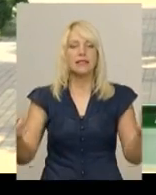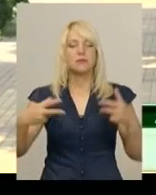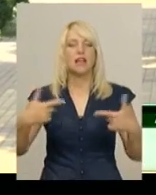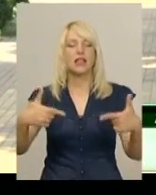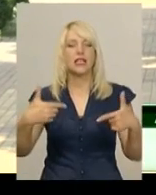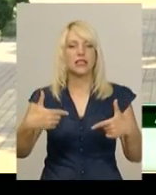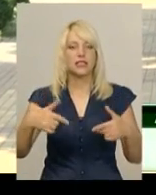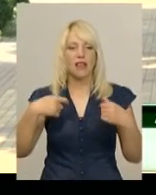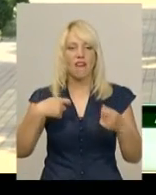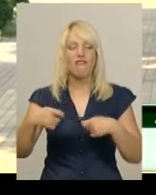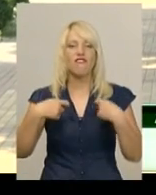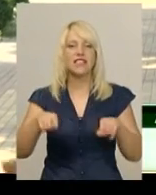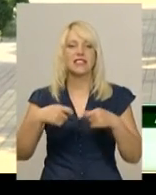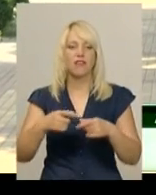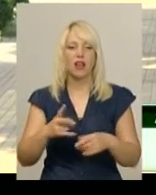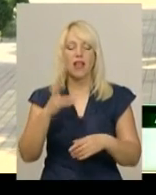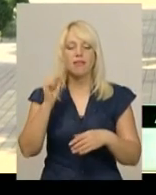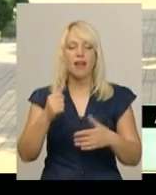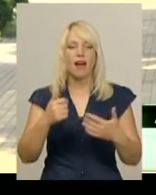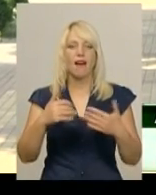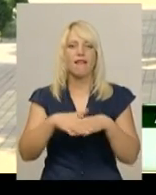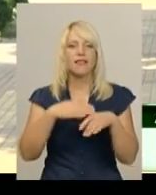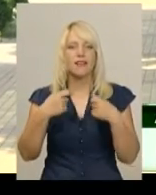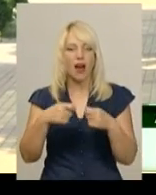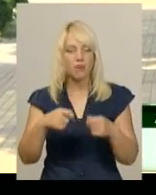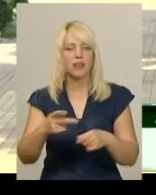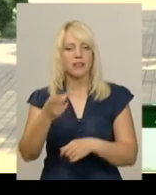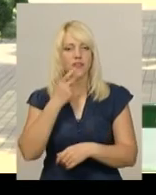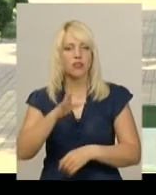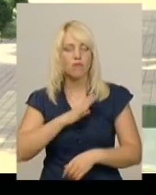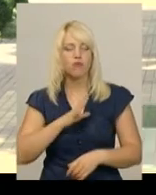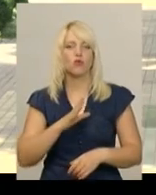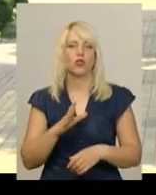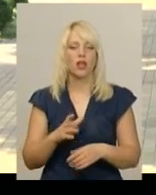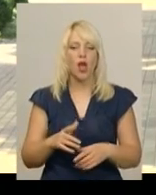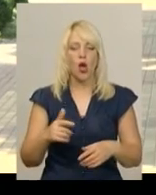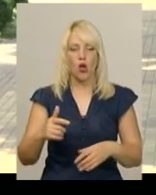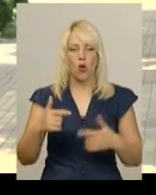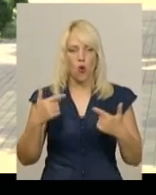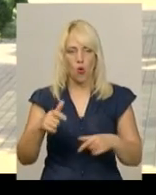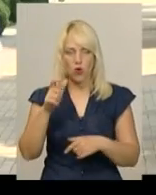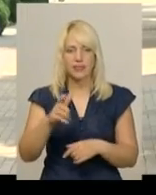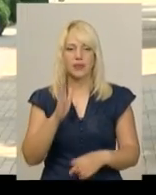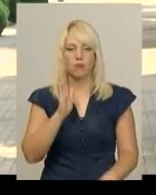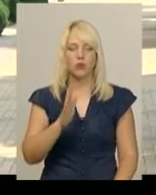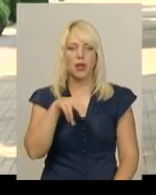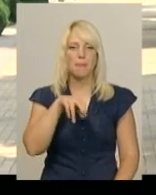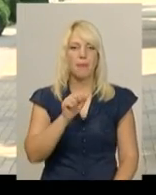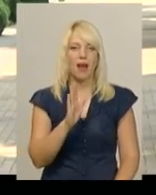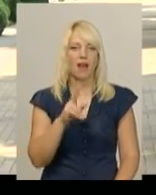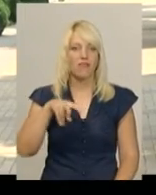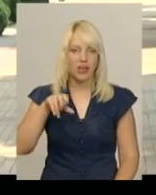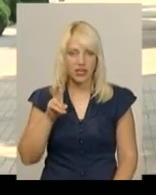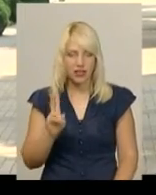фестивалю, тому що на ярмарках були завжди гості, які приїжджали, якісь колективи. В нас буде народний артист України Віктор Павлік. Вперше ми